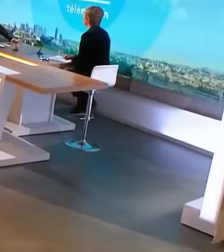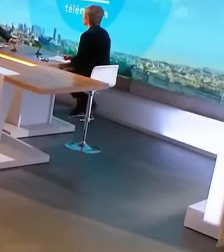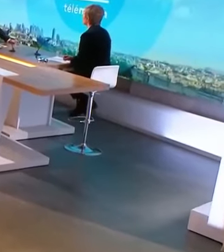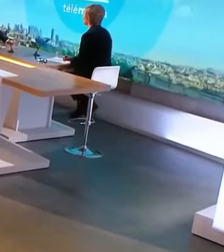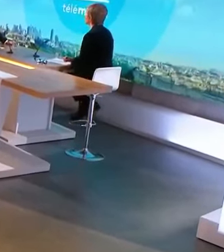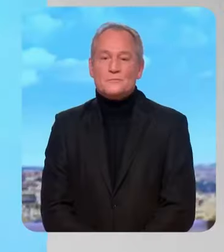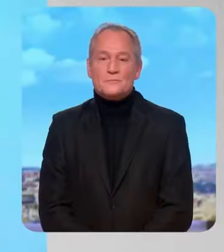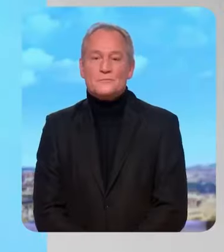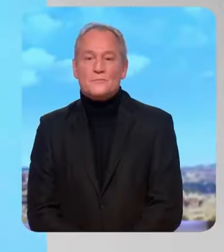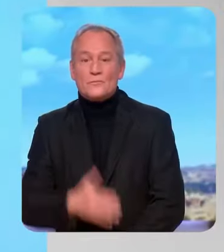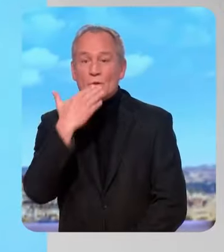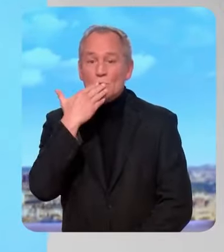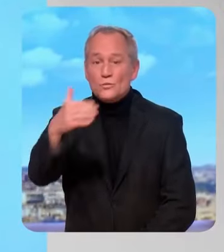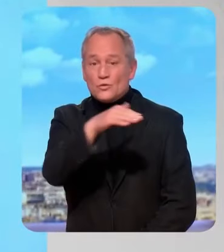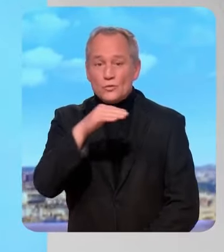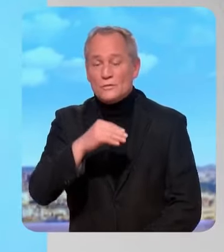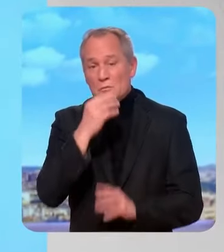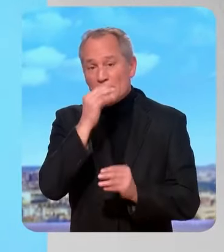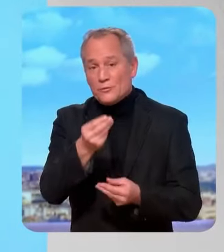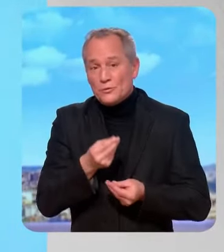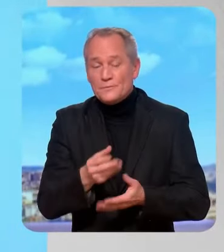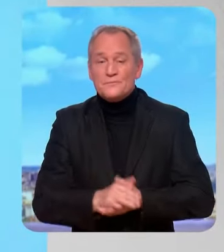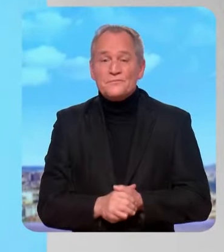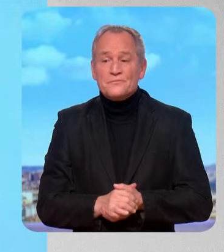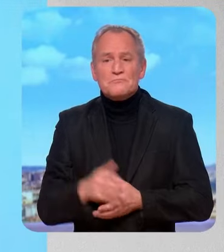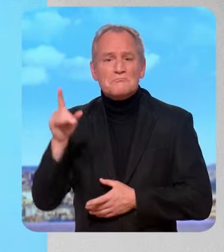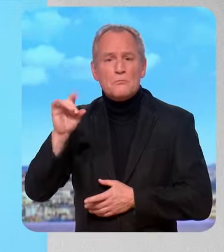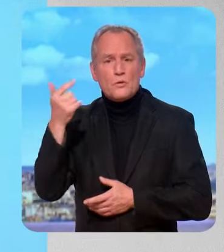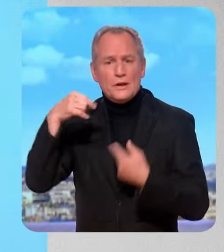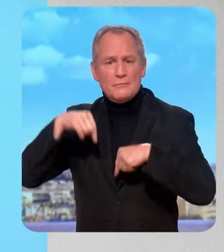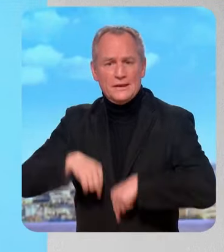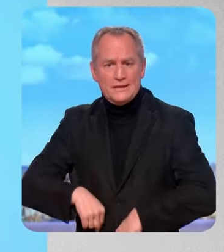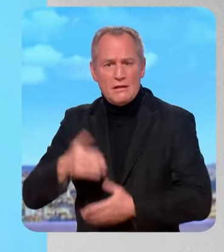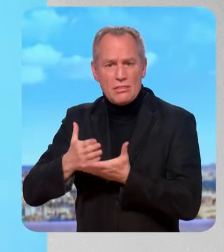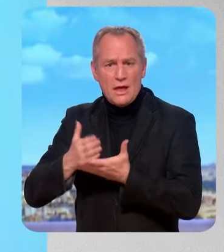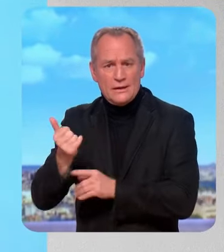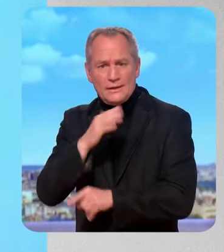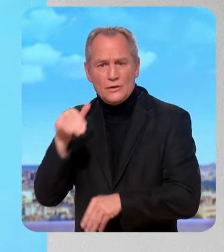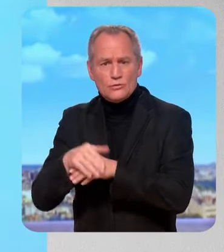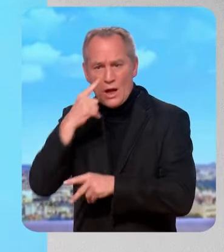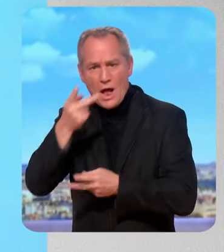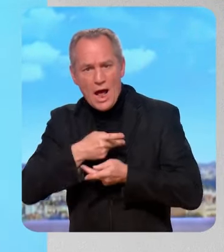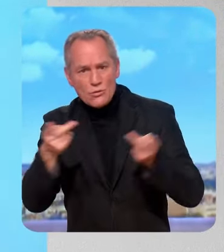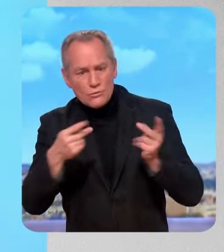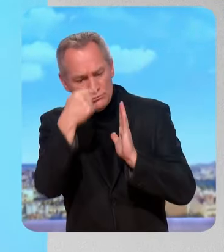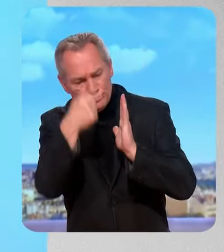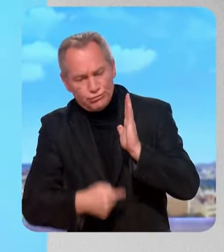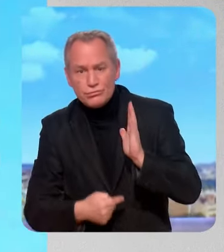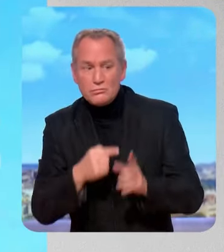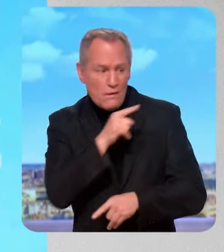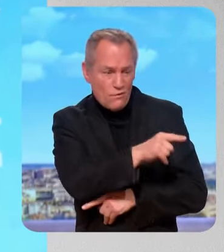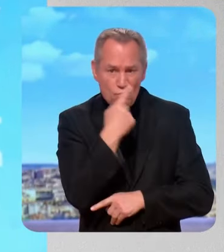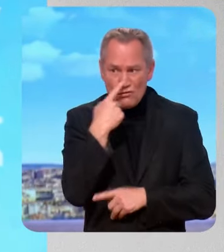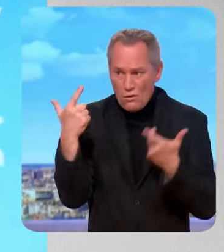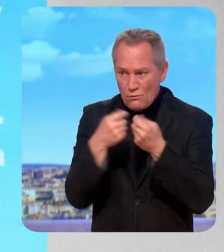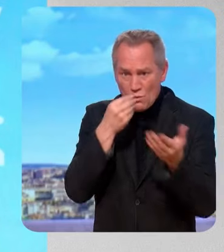Bonjour Julien Bayou. Est-ce que les annonces faites par Gabriel Attal hier soir sont à la hauteur de la crise ? Non, je pense qu'on est vraiment très très loin du